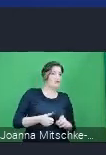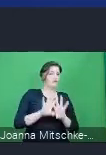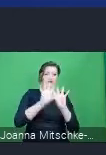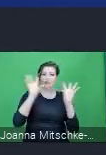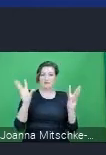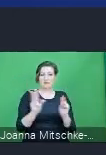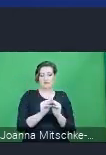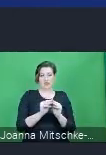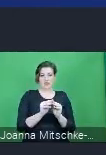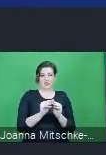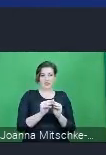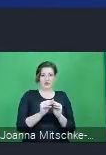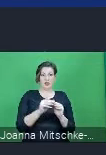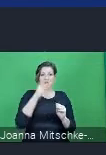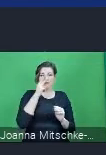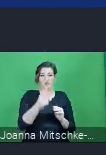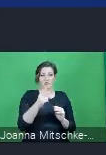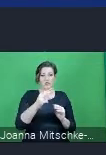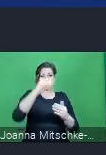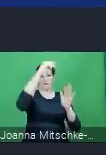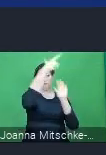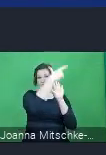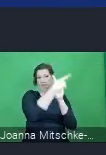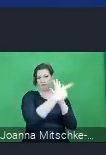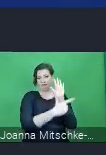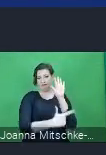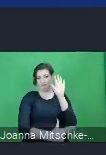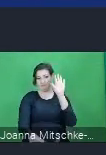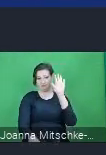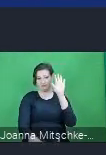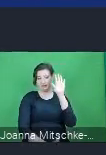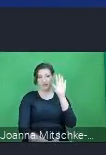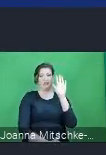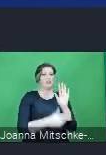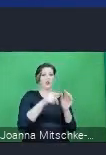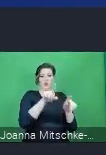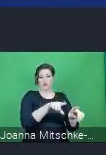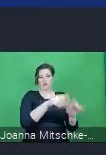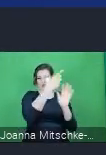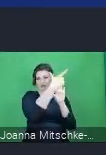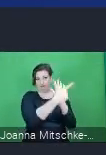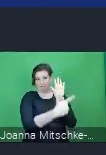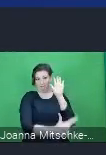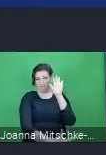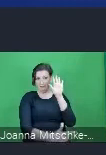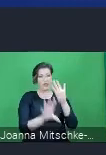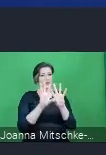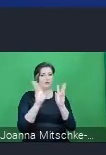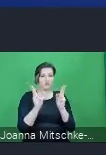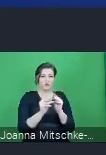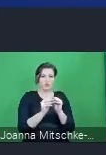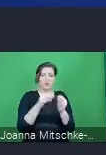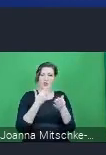No ten katalog, jak widzicie Państwo, jest tutaj dość obszerny, ale to wszystko po to, żeby po prostu dane, które